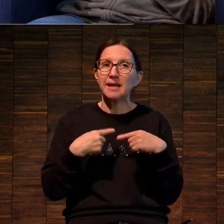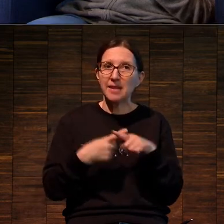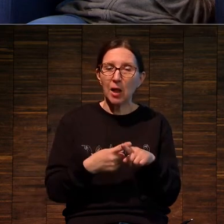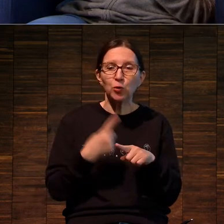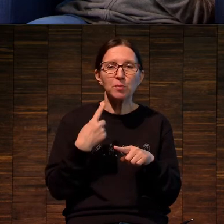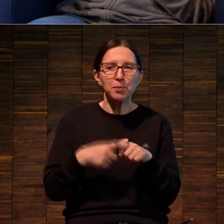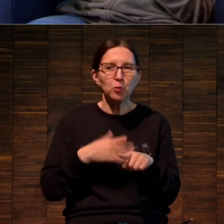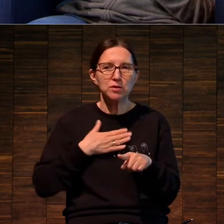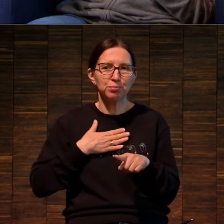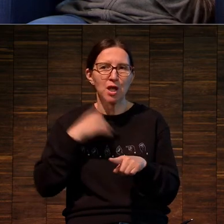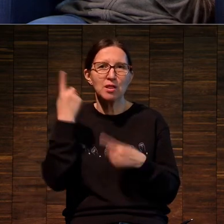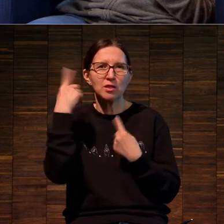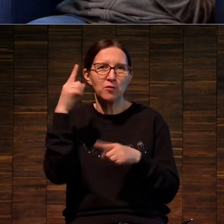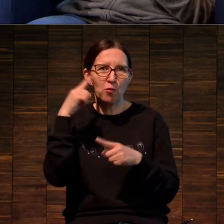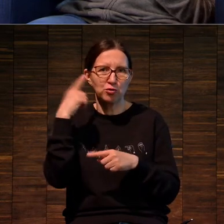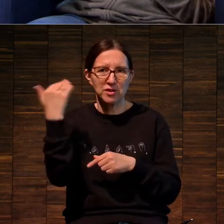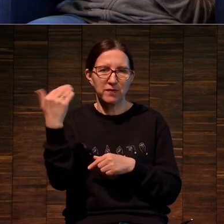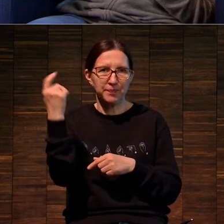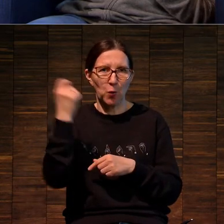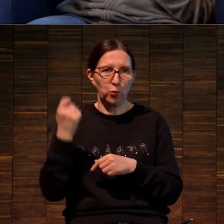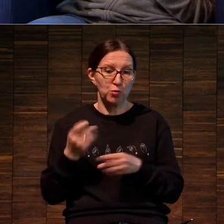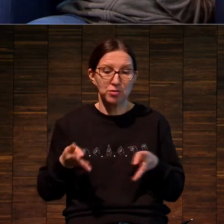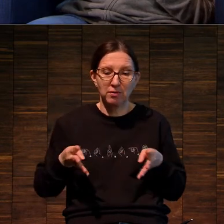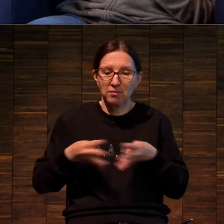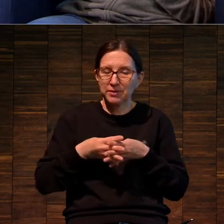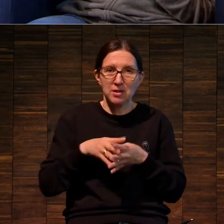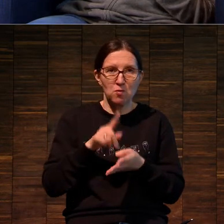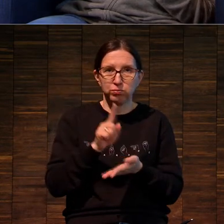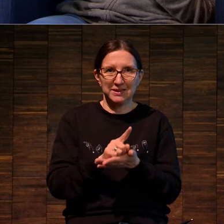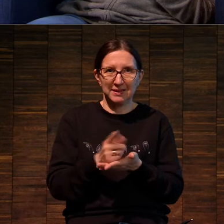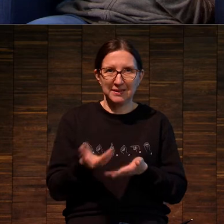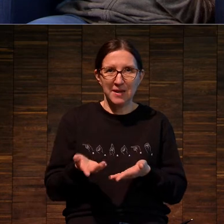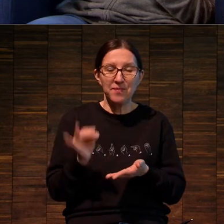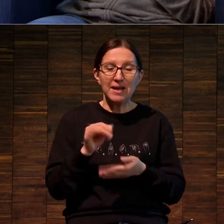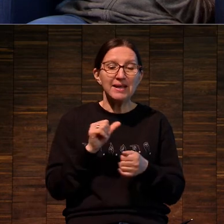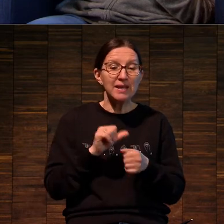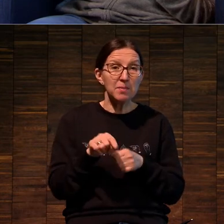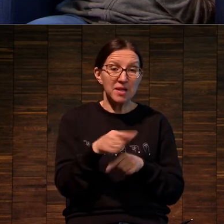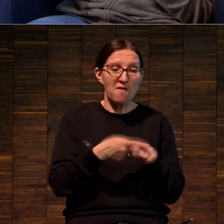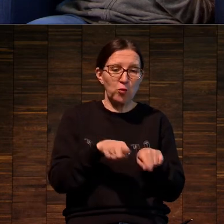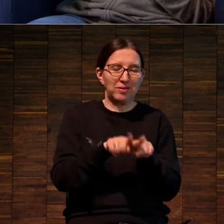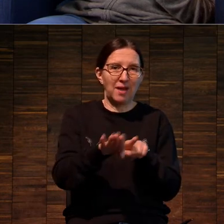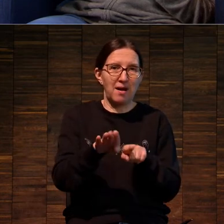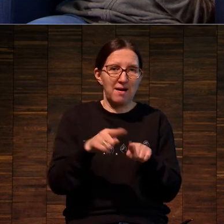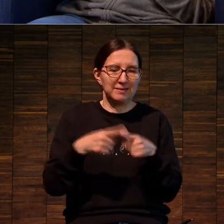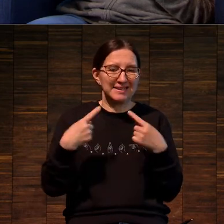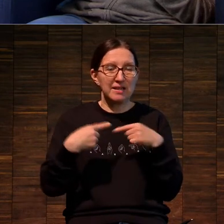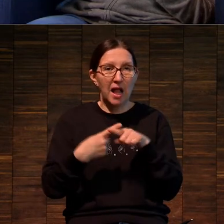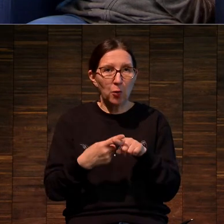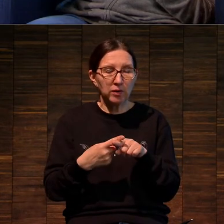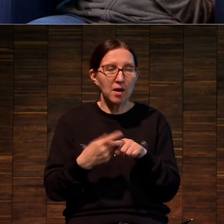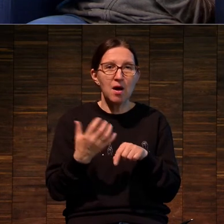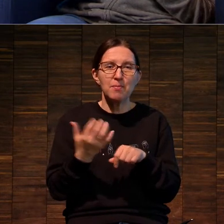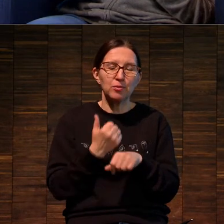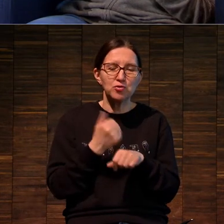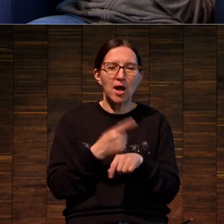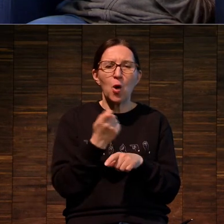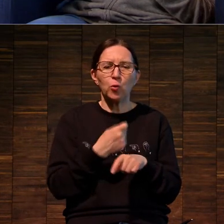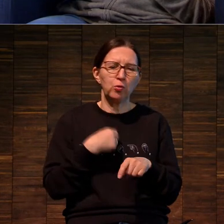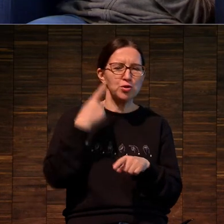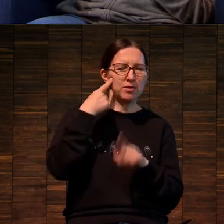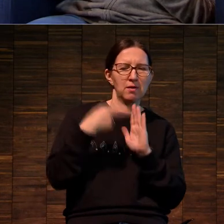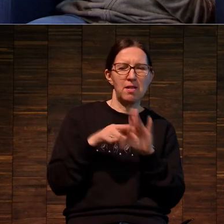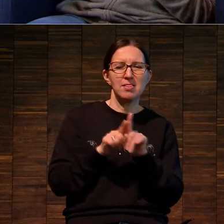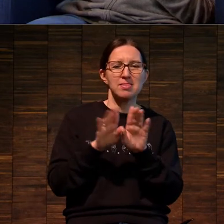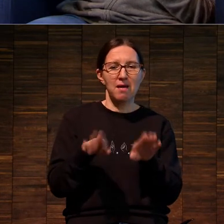творческая, плюс художническая. И вот иногда вот эта технология, она начинает говорить, не, знаешь, художник,